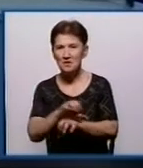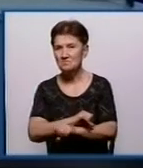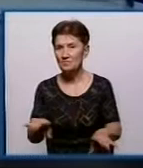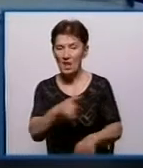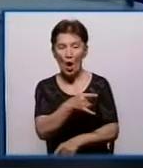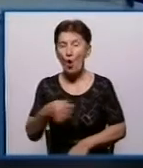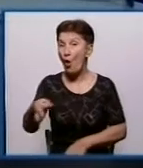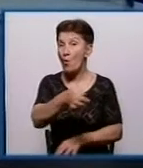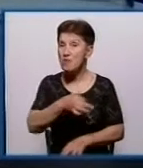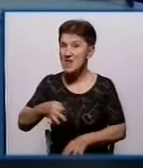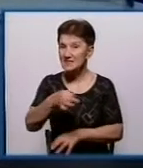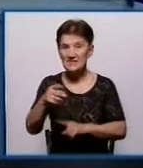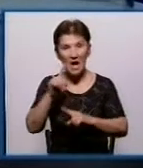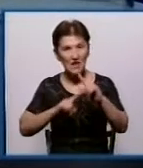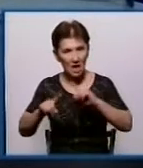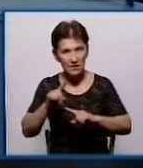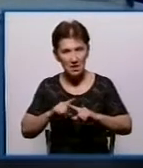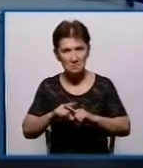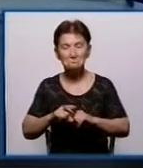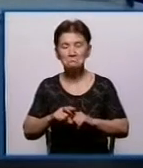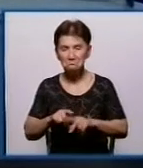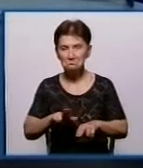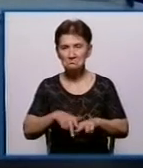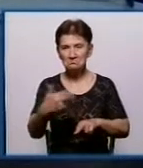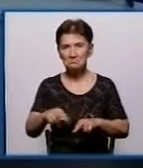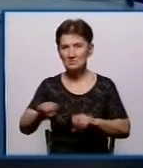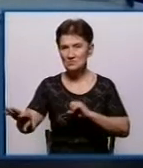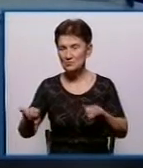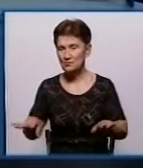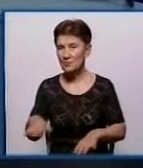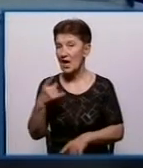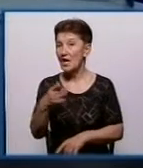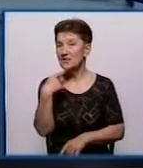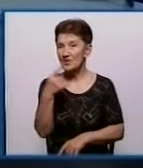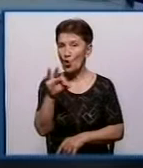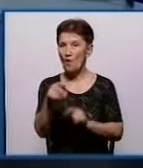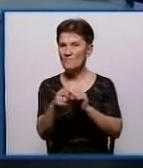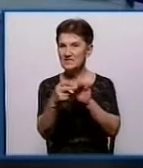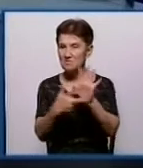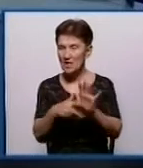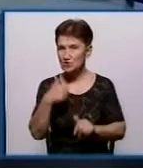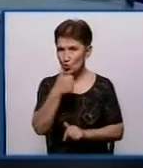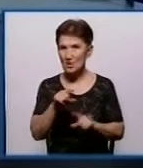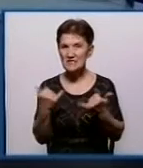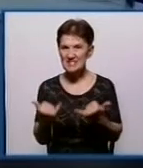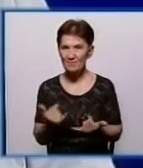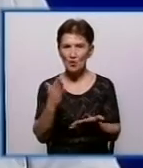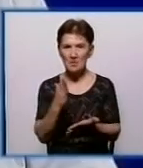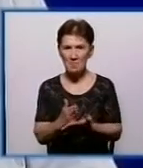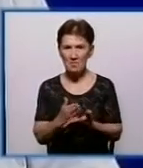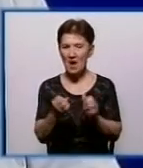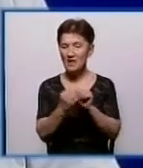рада. Тому що підприємство обласне? Якщо говорити про тариф 2018 року, то сьогодні ми маємо 19